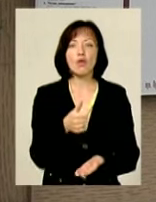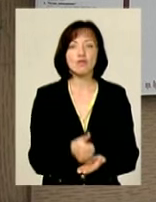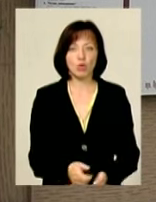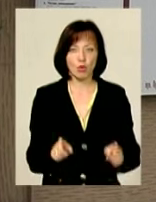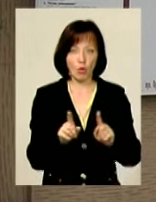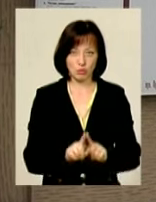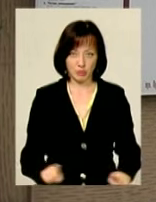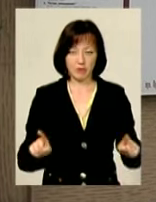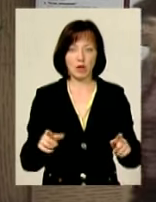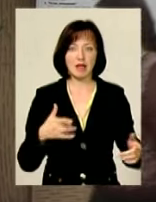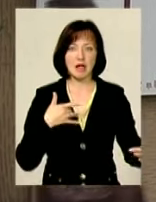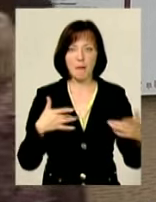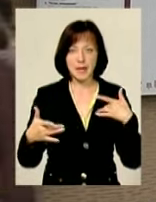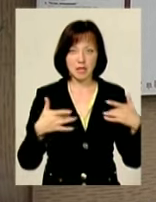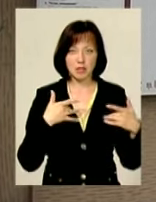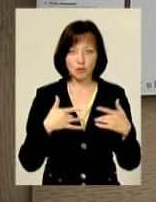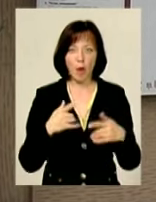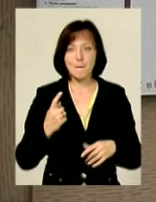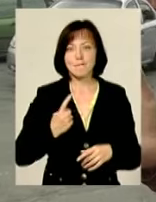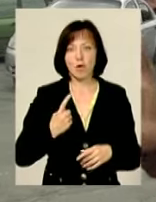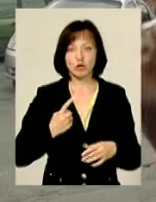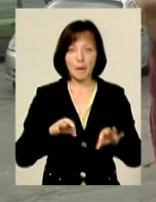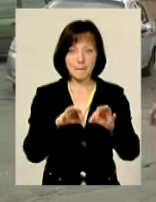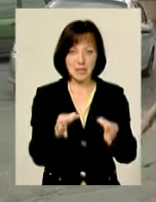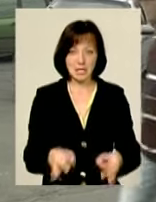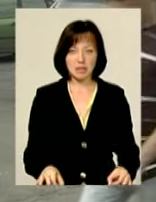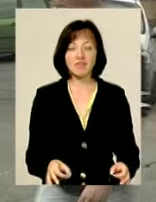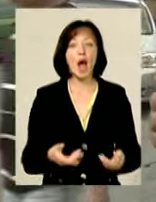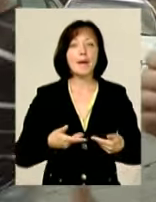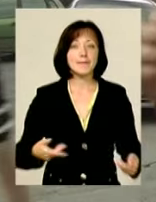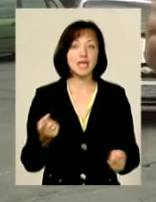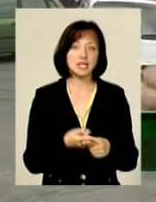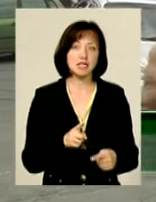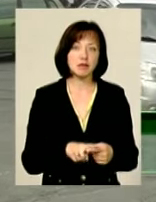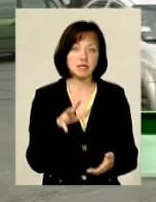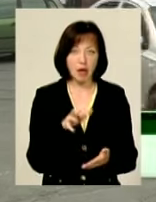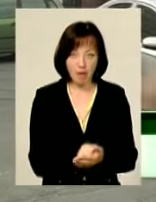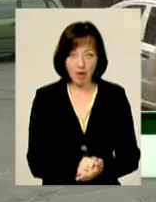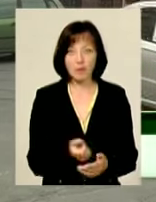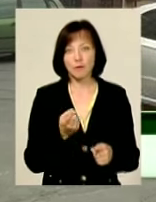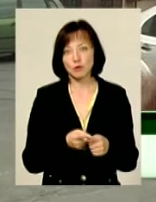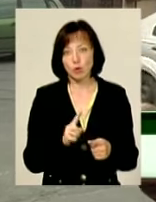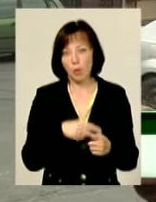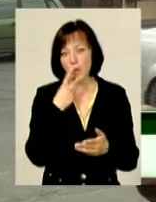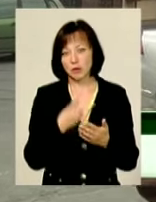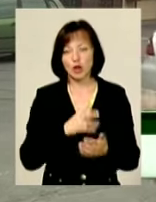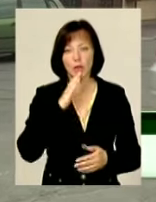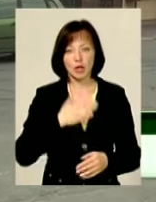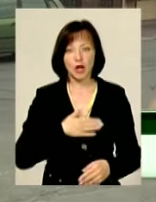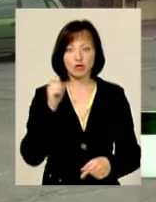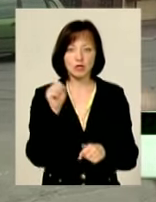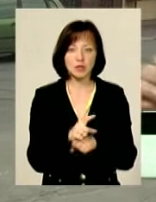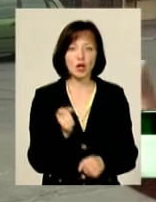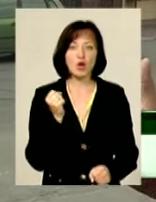особливістю драматичного мономистецтва Ми цим займаємося і ми в цьому вбачаємо нашу місію Ми